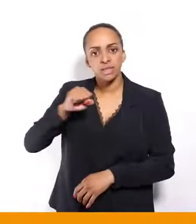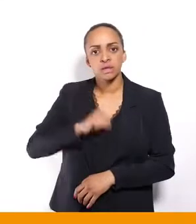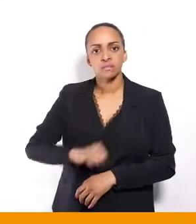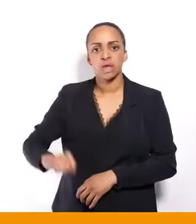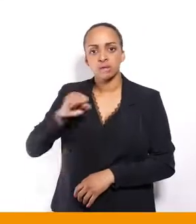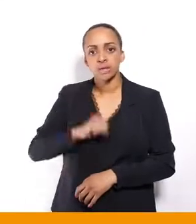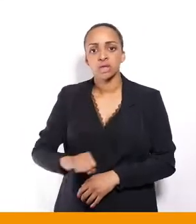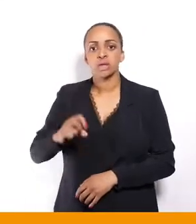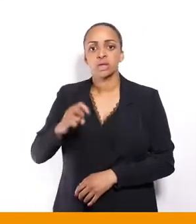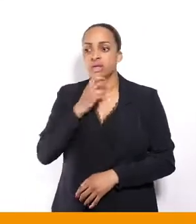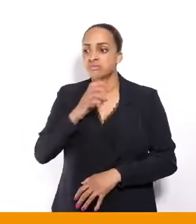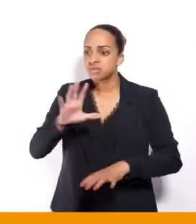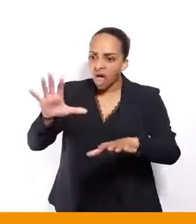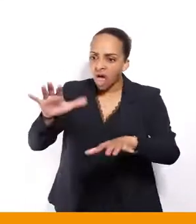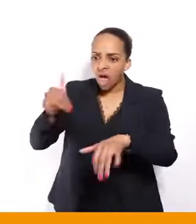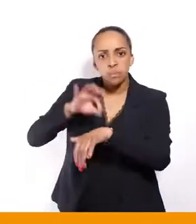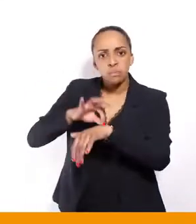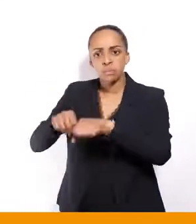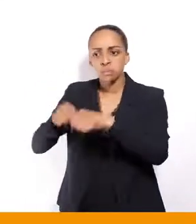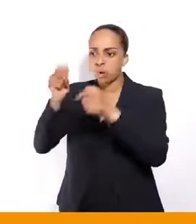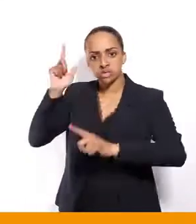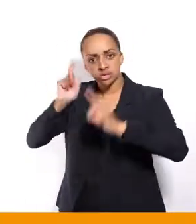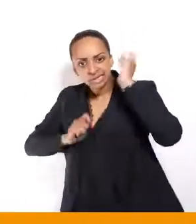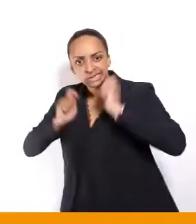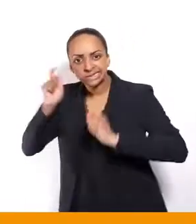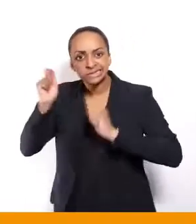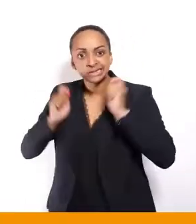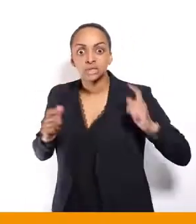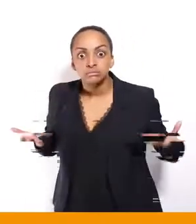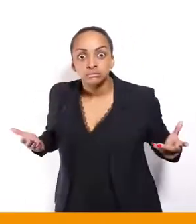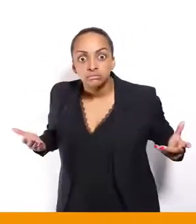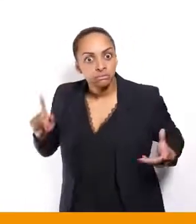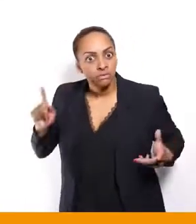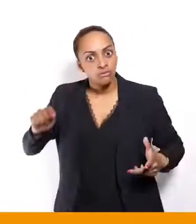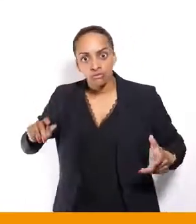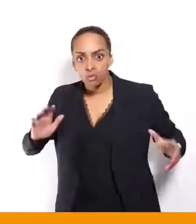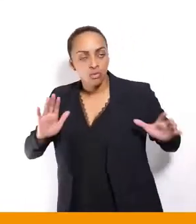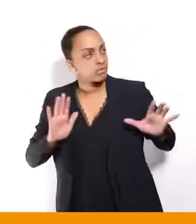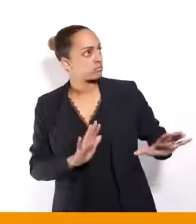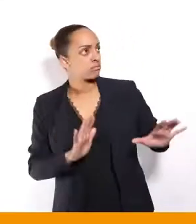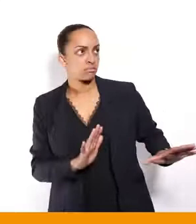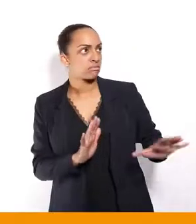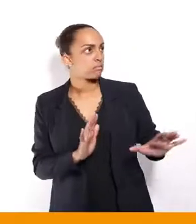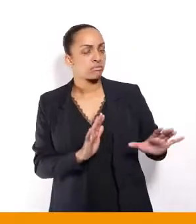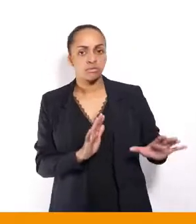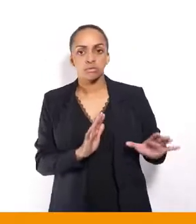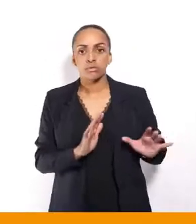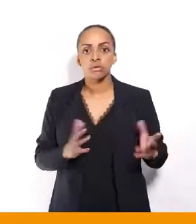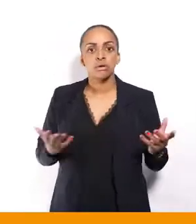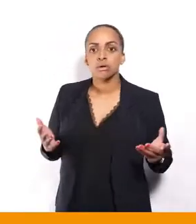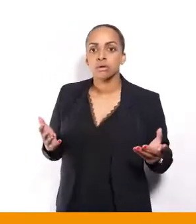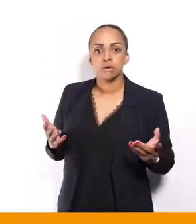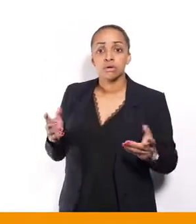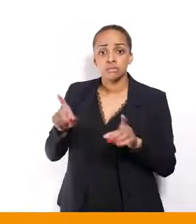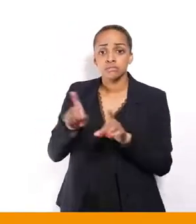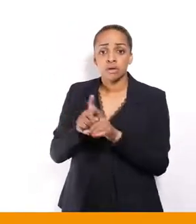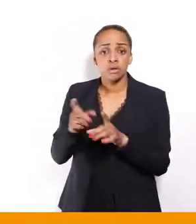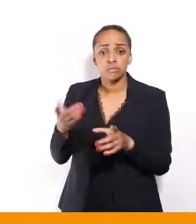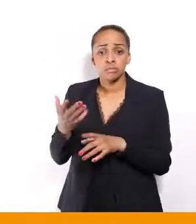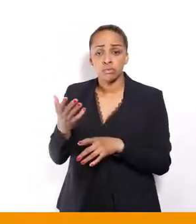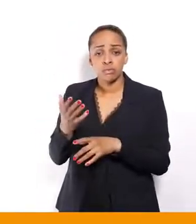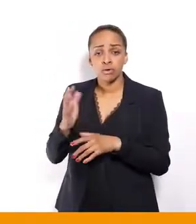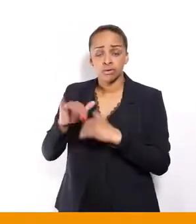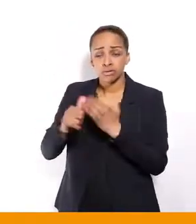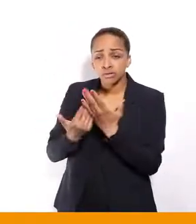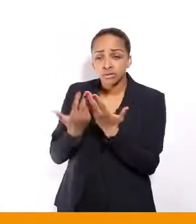la moindre minute de pause, à nous obliger aussi à être connectés quasiment 24 heures sur 24, par exemple, et on peut y